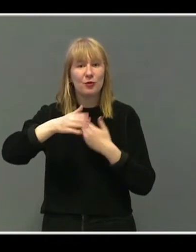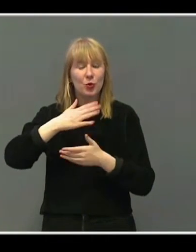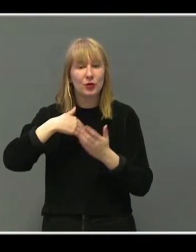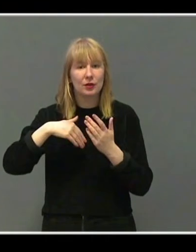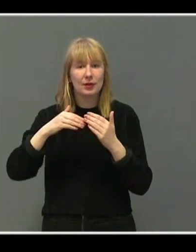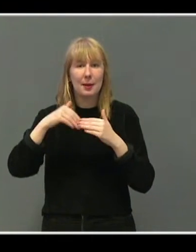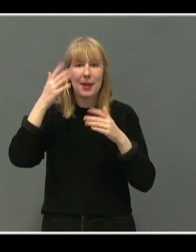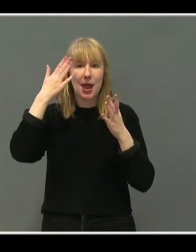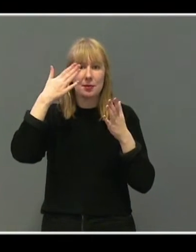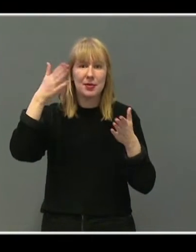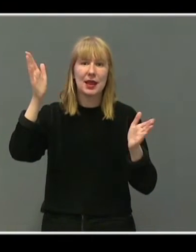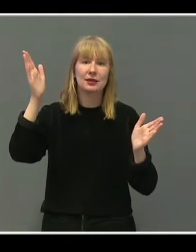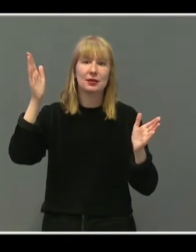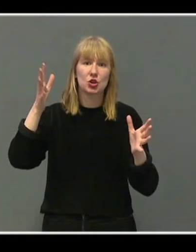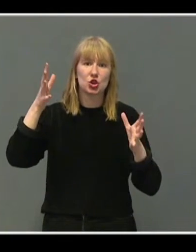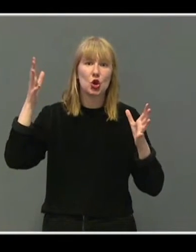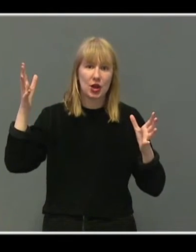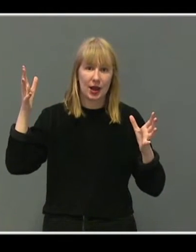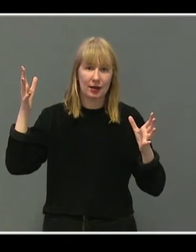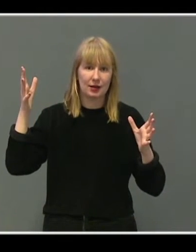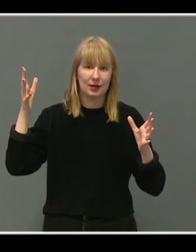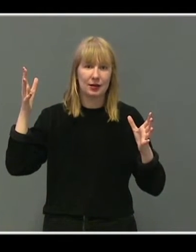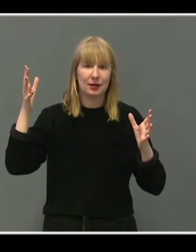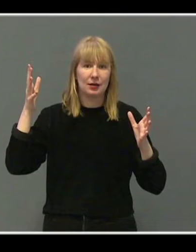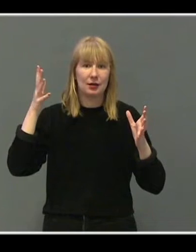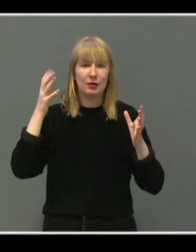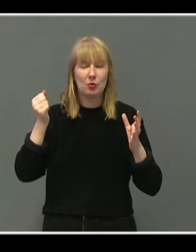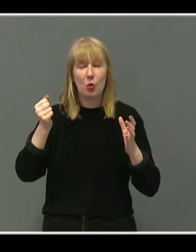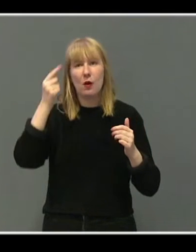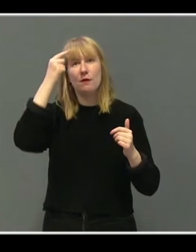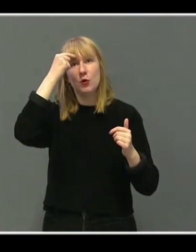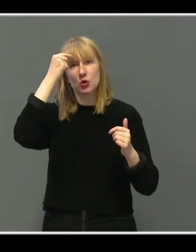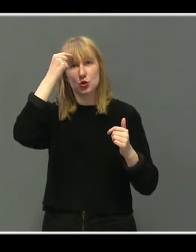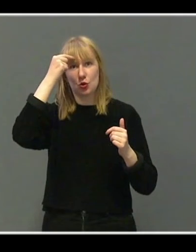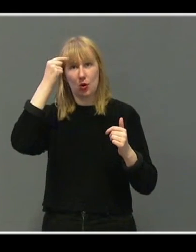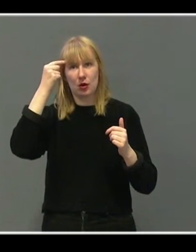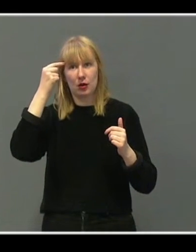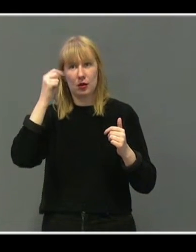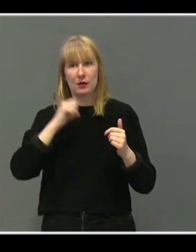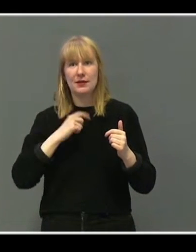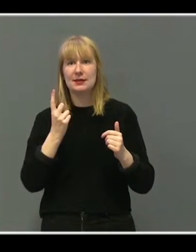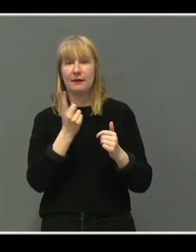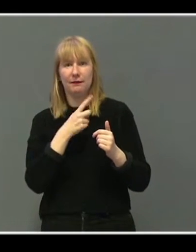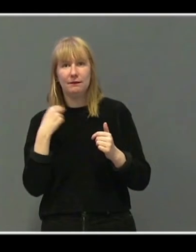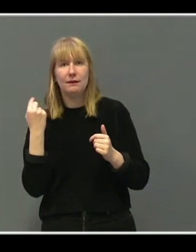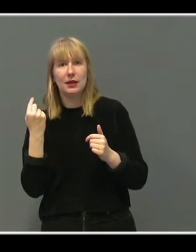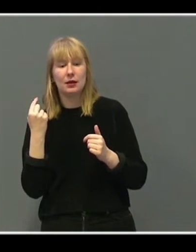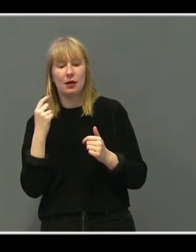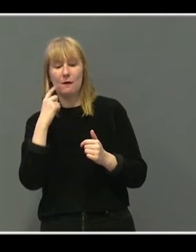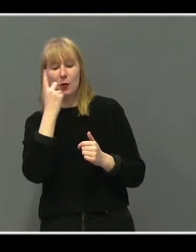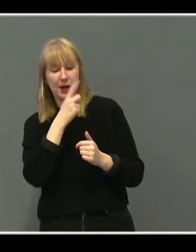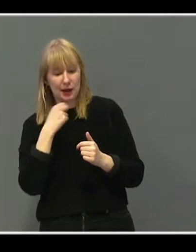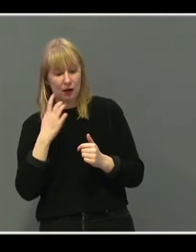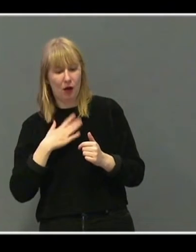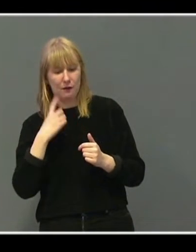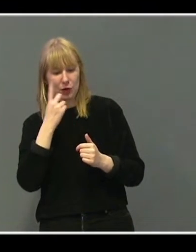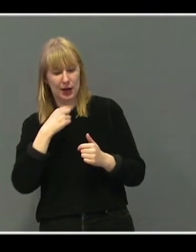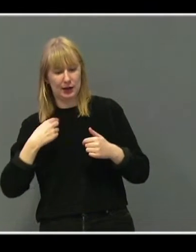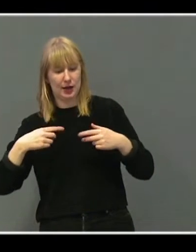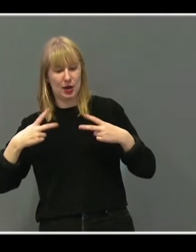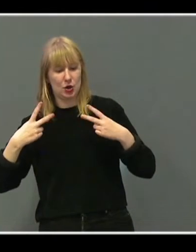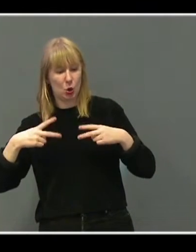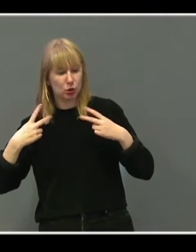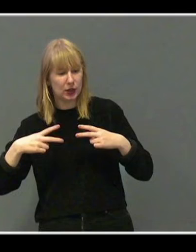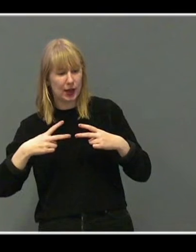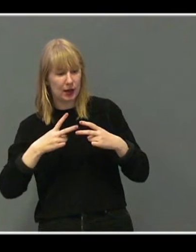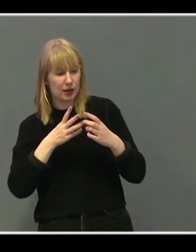Beate, som er mye bredere og mye større enn som så. Og det må forstås på den måten også når vi skal være foreldre og ha foreldrerrollen i forhold til å